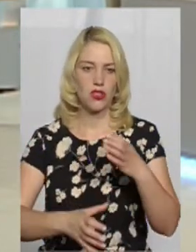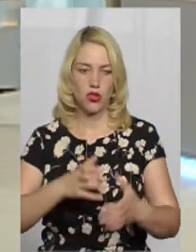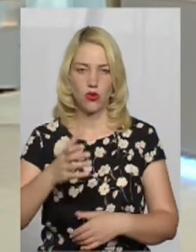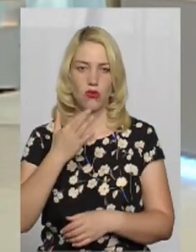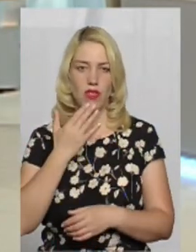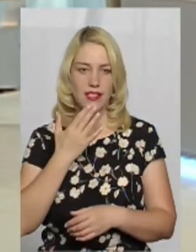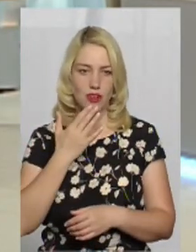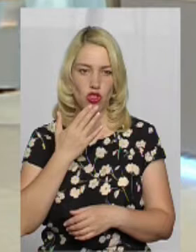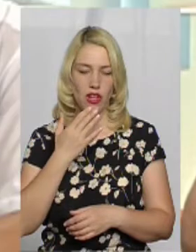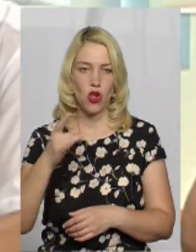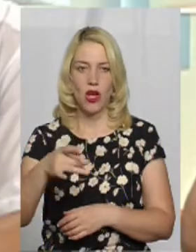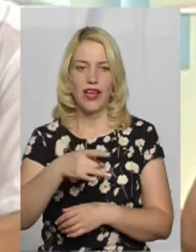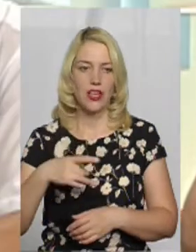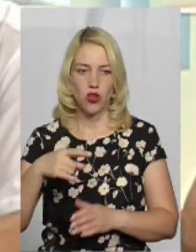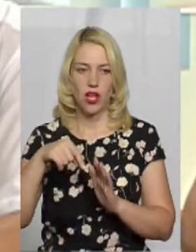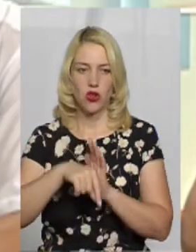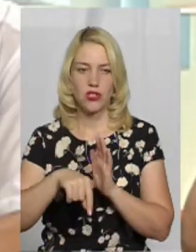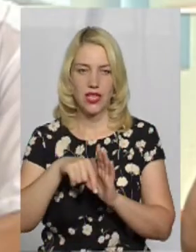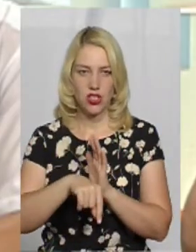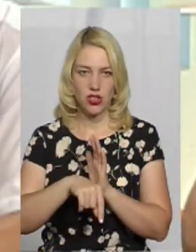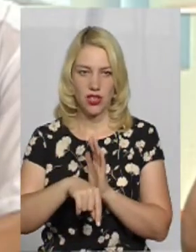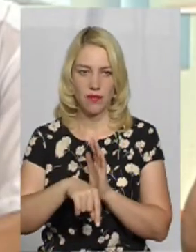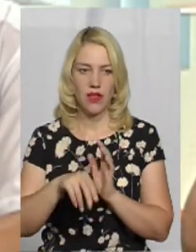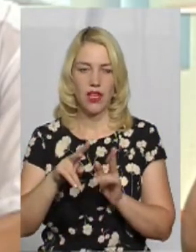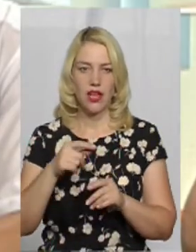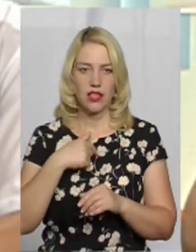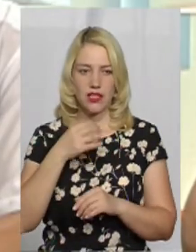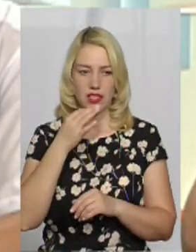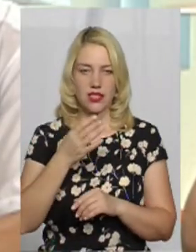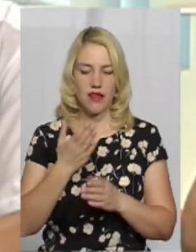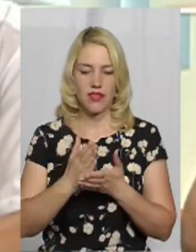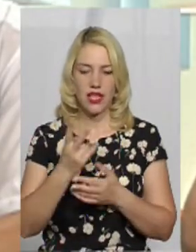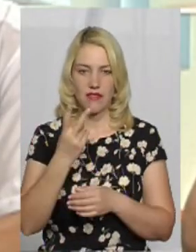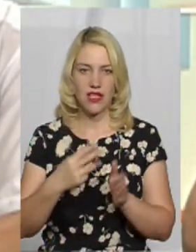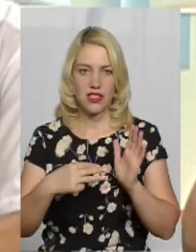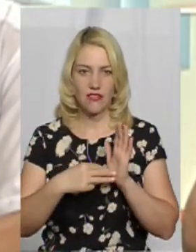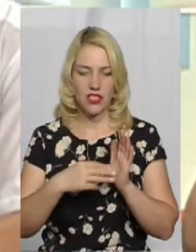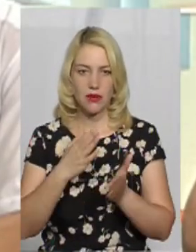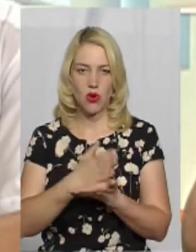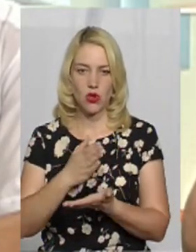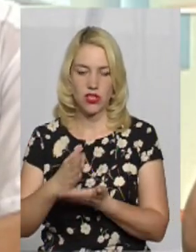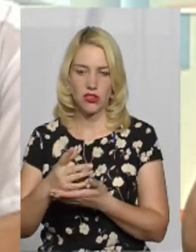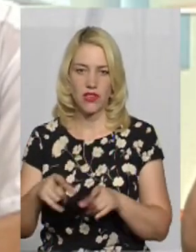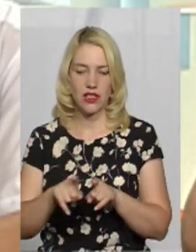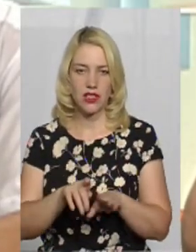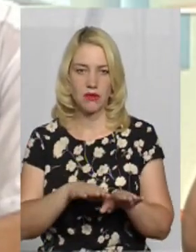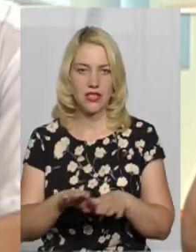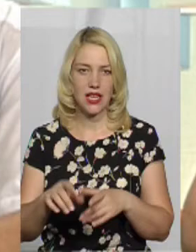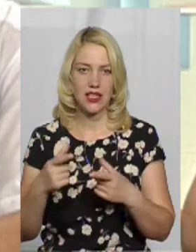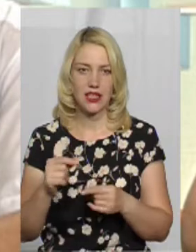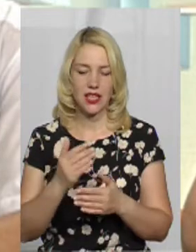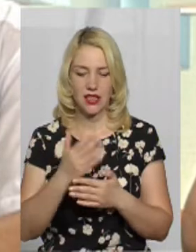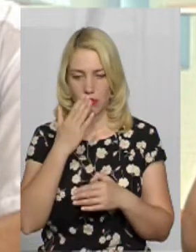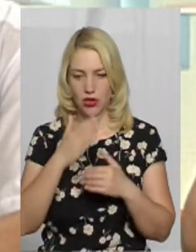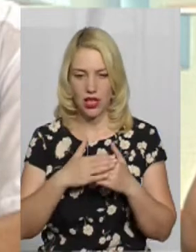національного, регіонального значення. Як я вже сказав, їх є 28. Розташовані вони в таких місцях, де є